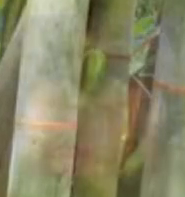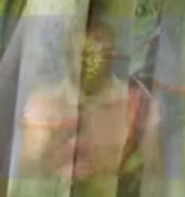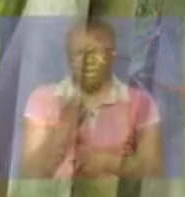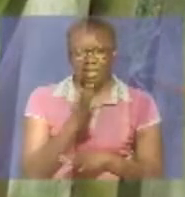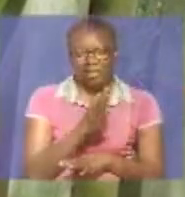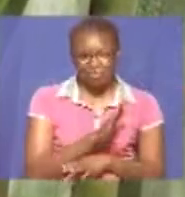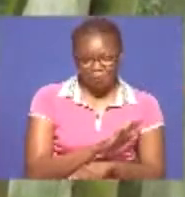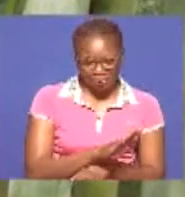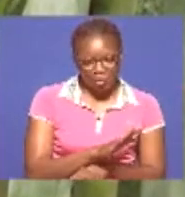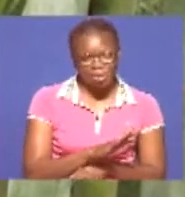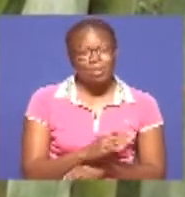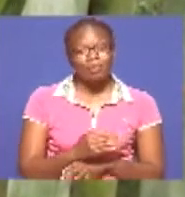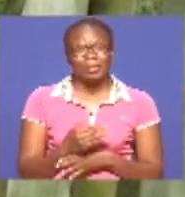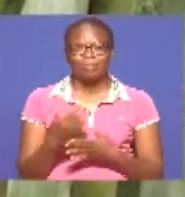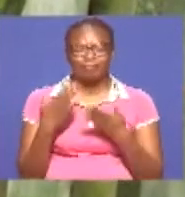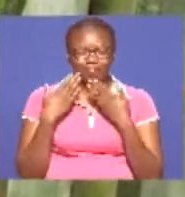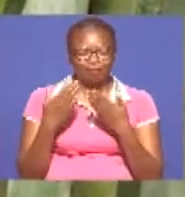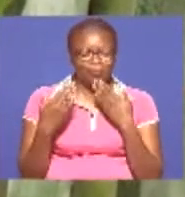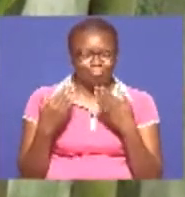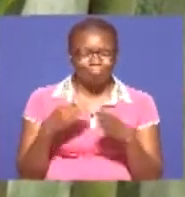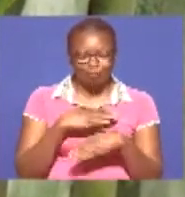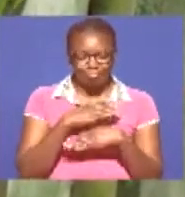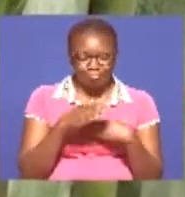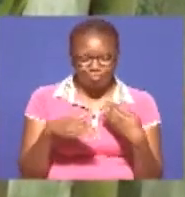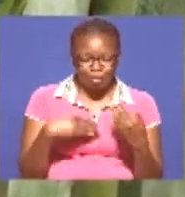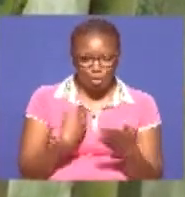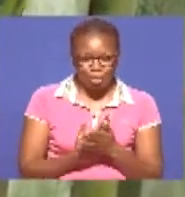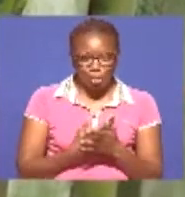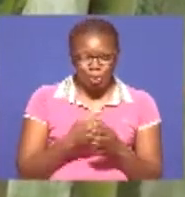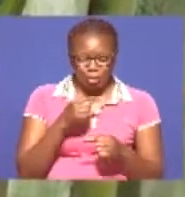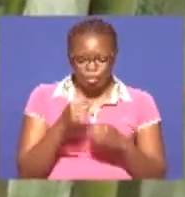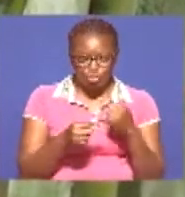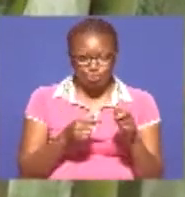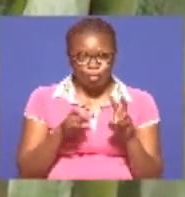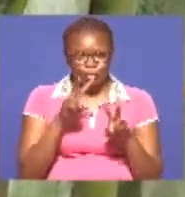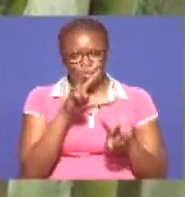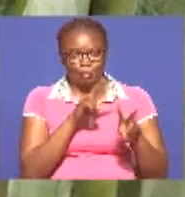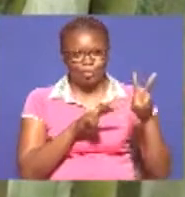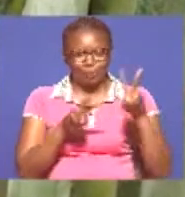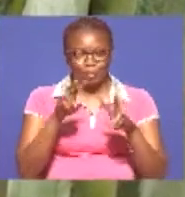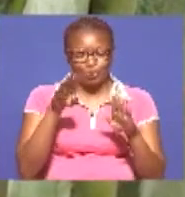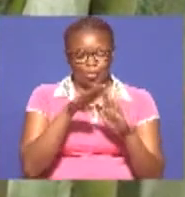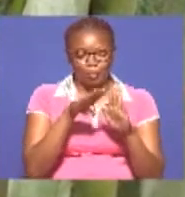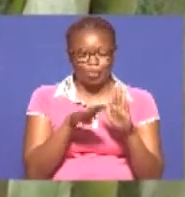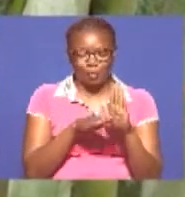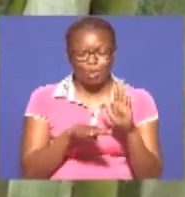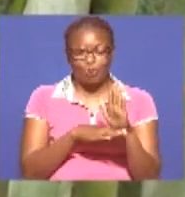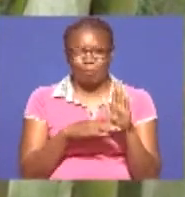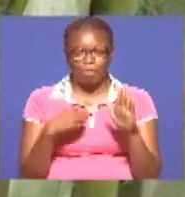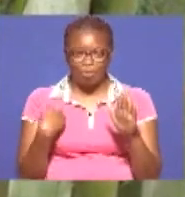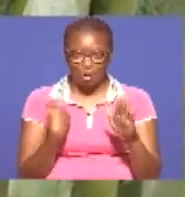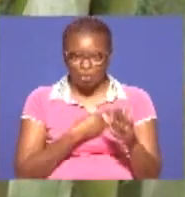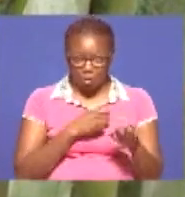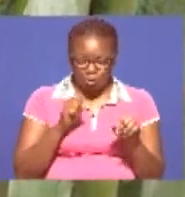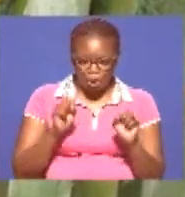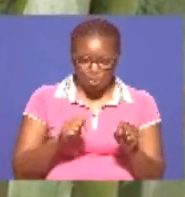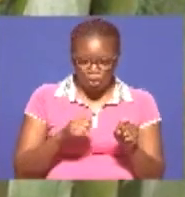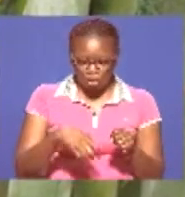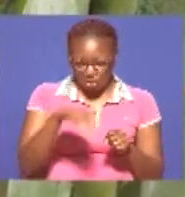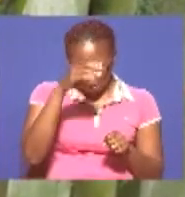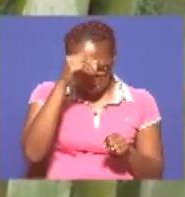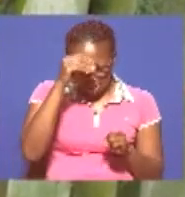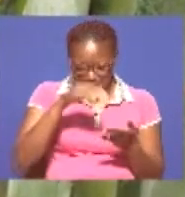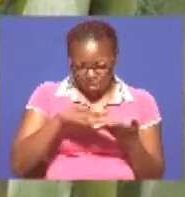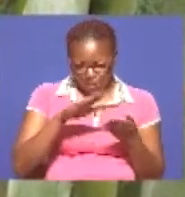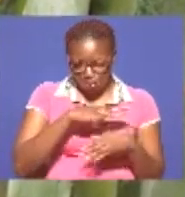Karebu tena mpenzi mtothamaji wa KBC Channel 1 na asante kuendelea kutizama jukuwalako la mkulima jukuwalinalo